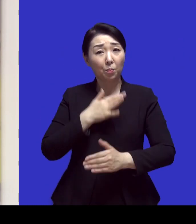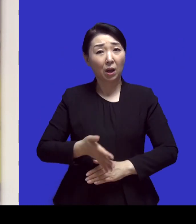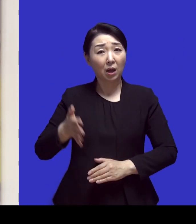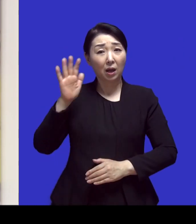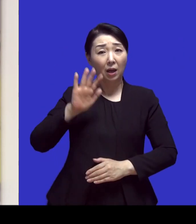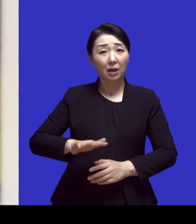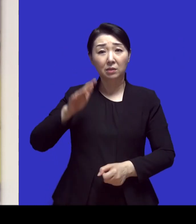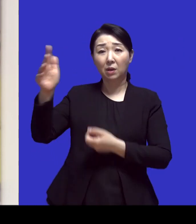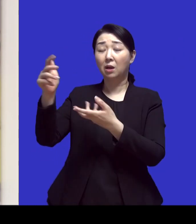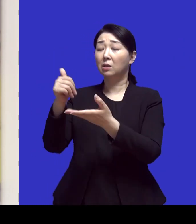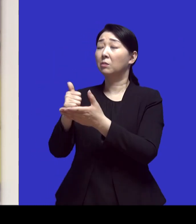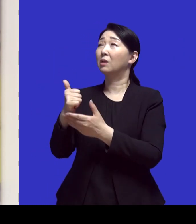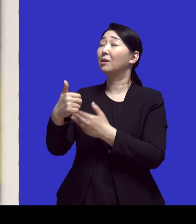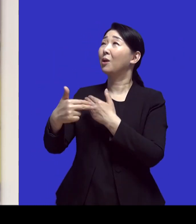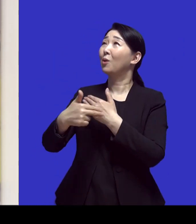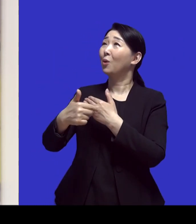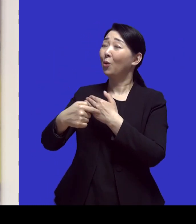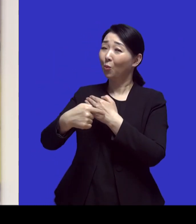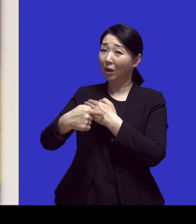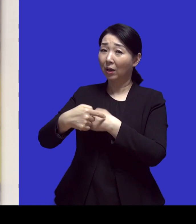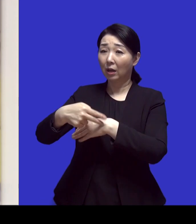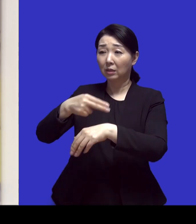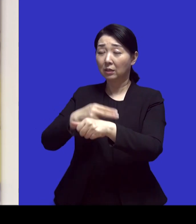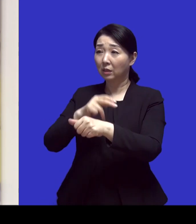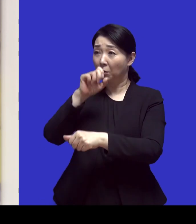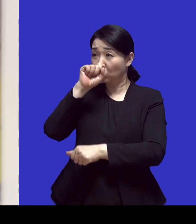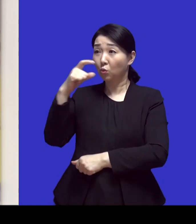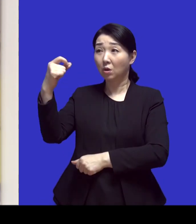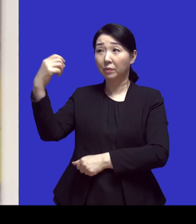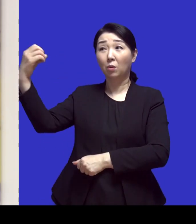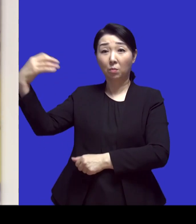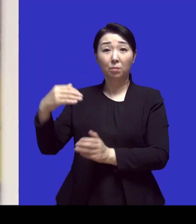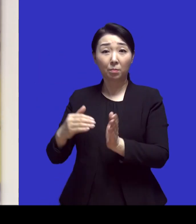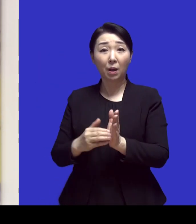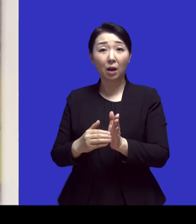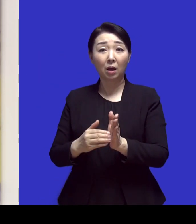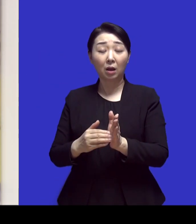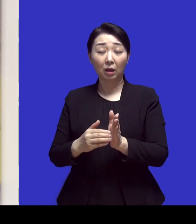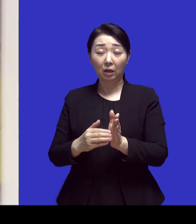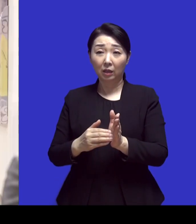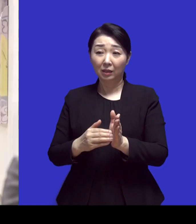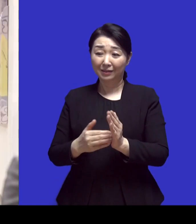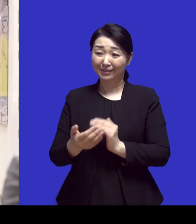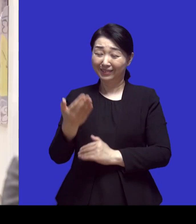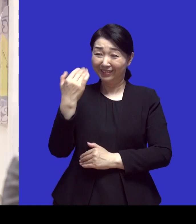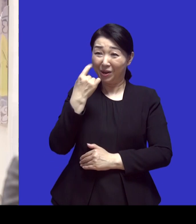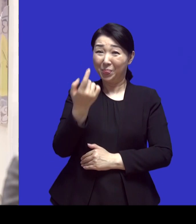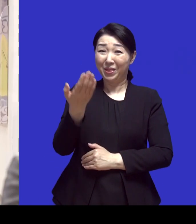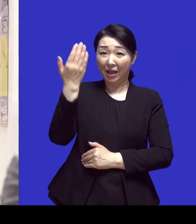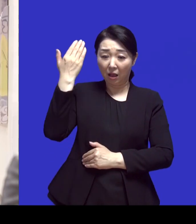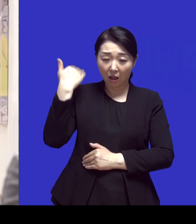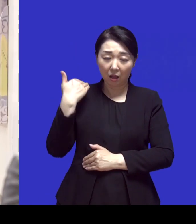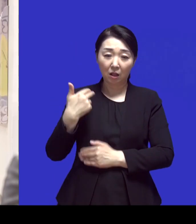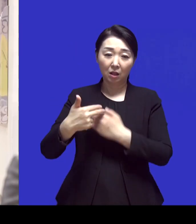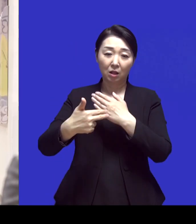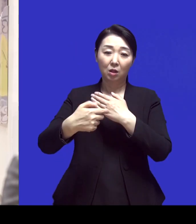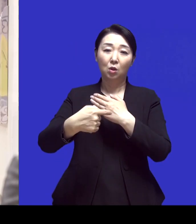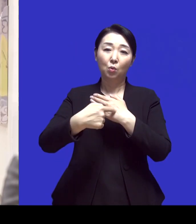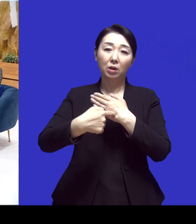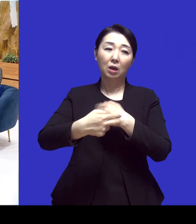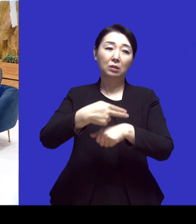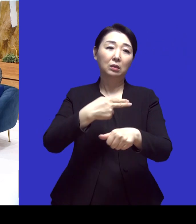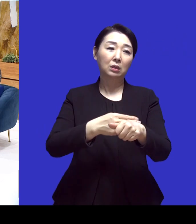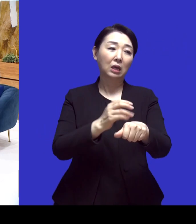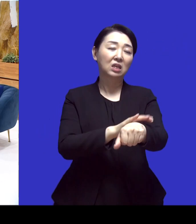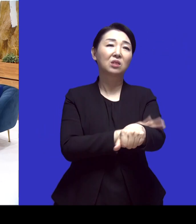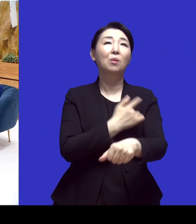좋겠다라는 마음을 주시는 거예요 예 근데 이제 그 전달에 외과 인턴을 돌았는데 사람들이 너무 술을 많이 마시는 거죠